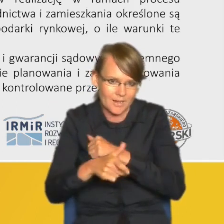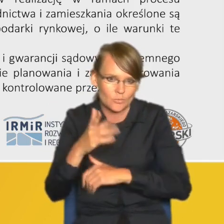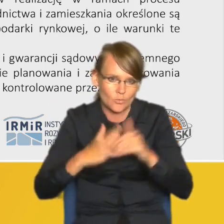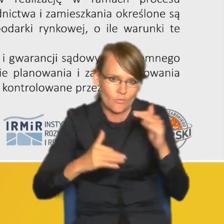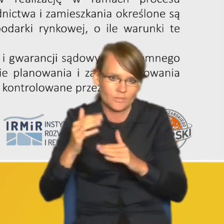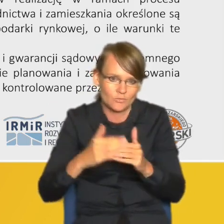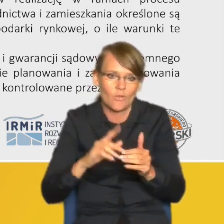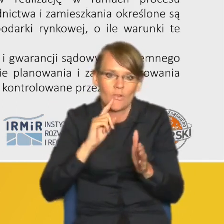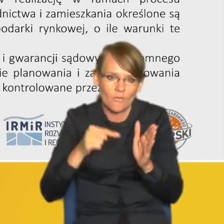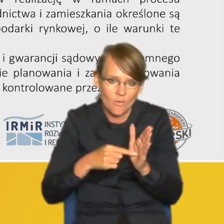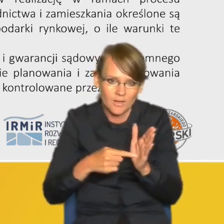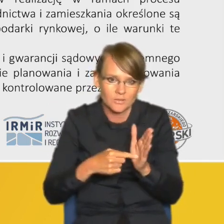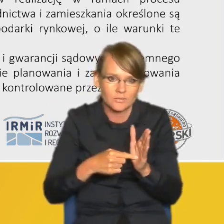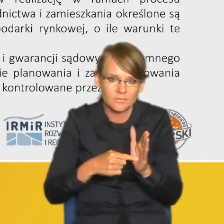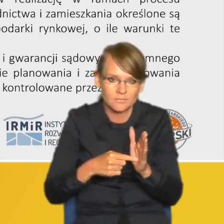postaci